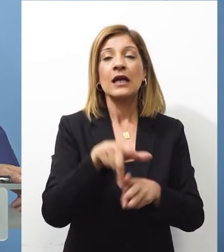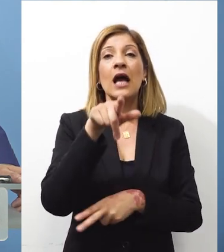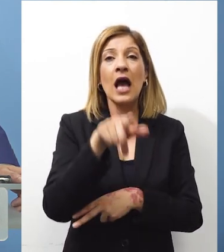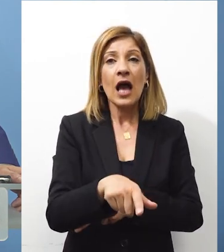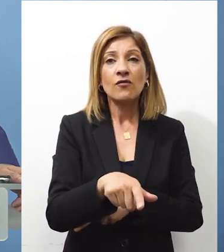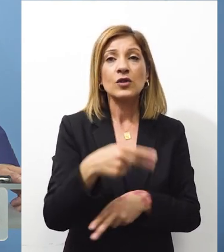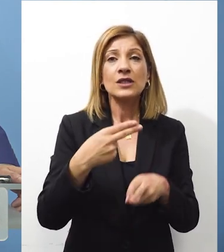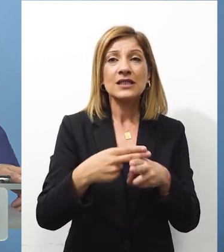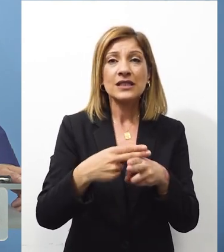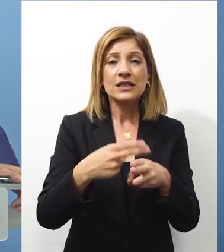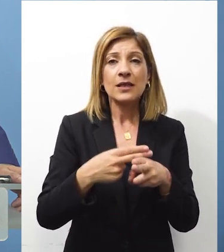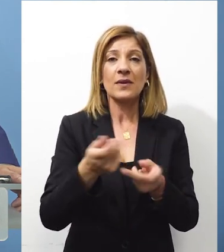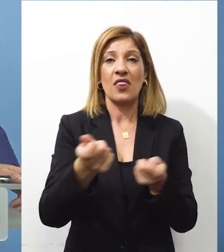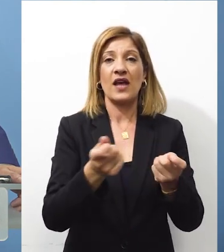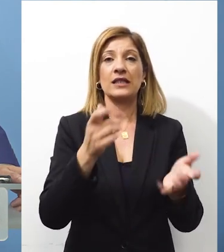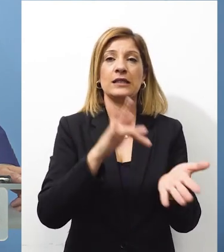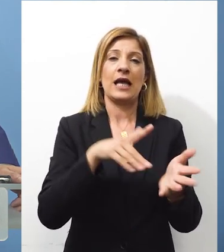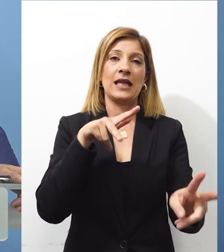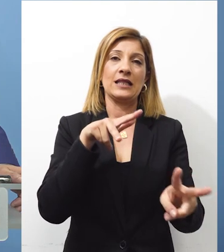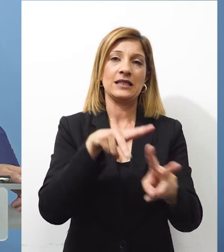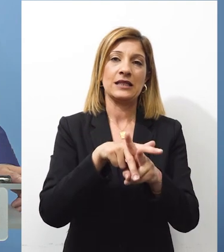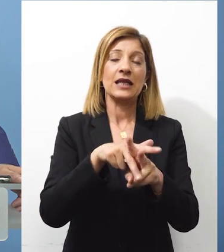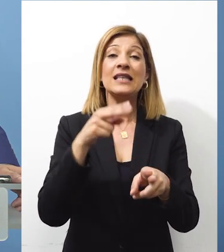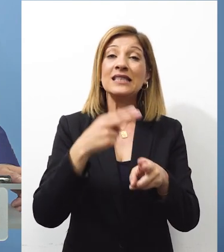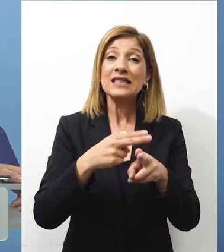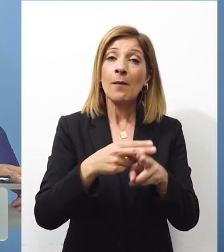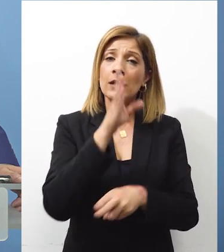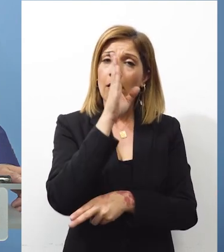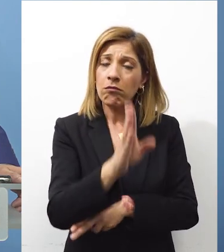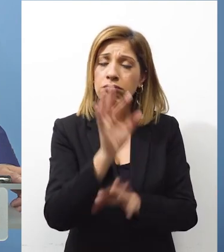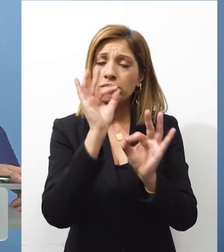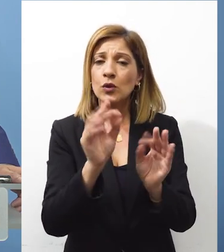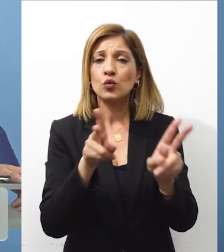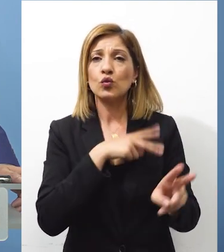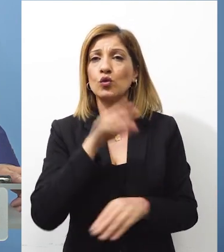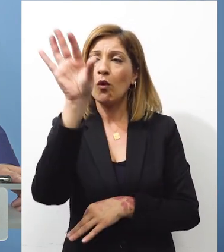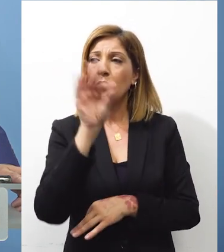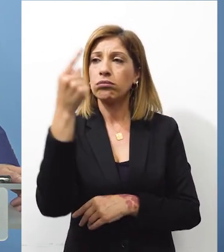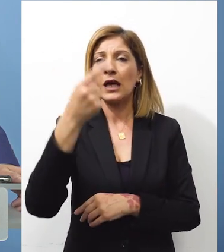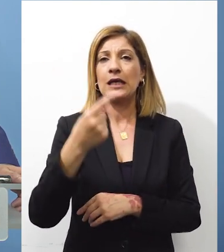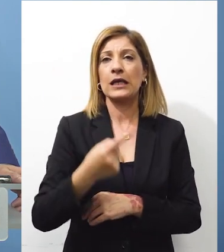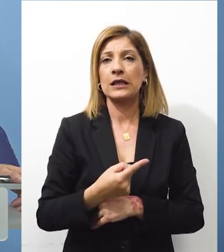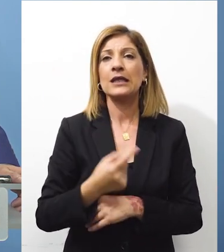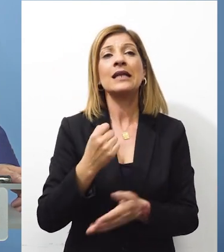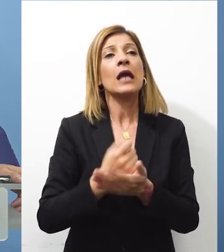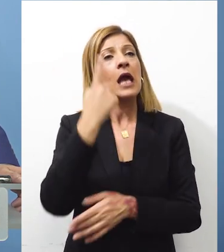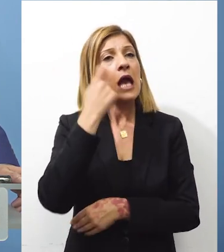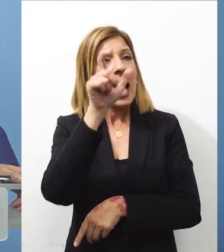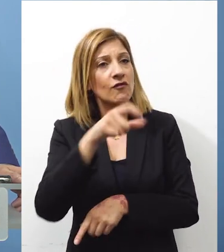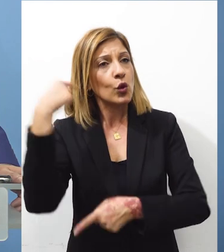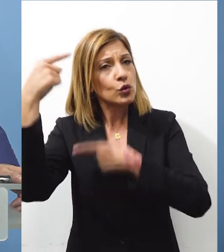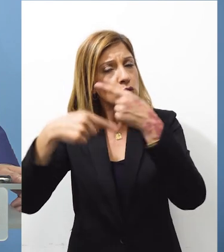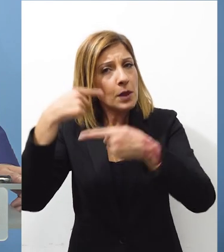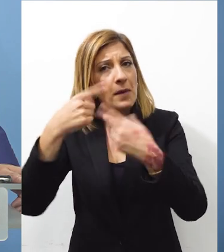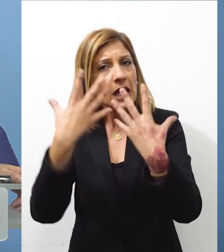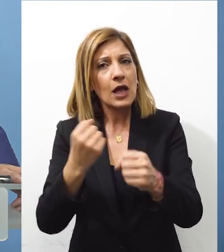δόκτωρα Πατσαλίδη για την θέση του διοικητή της Κεντρικής Τράπεζας στην βάση αντικειμενικών κριτηρίων λαμβάνοντας πάντοτε υπόψη και τις γνώσεις αλλά και την